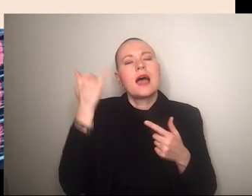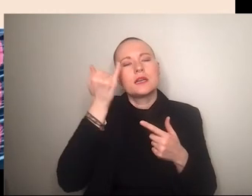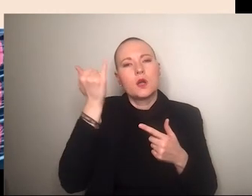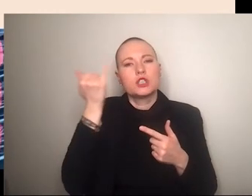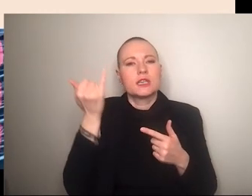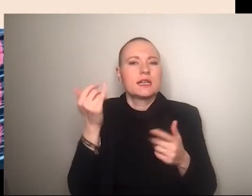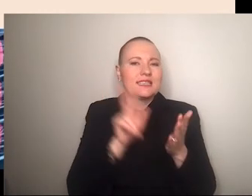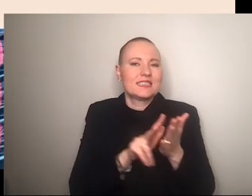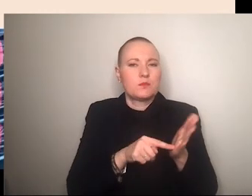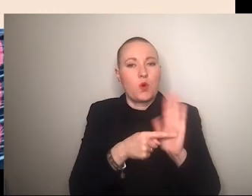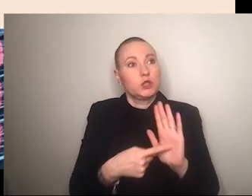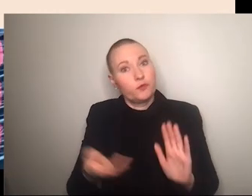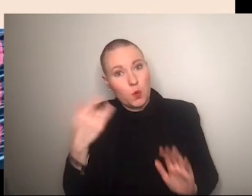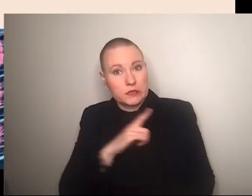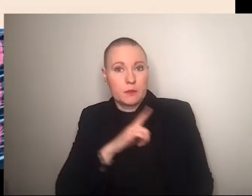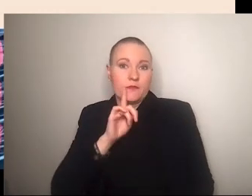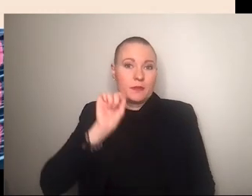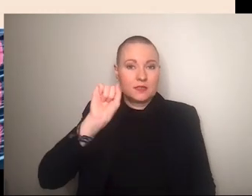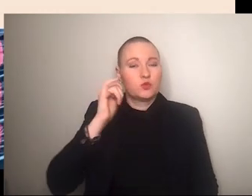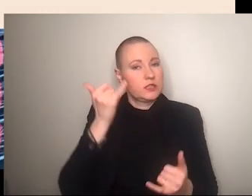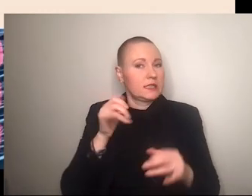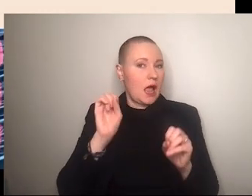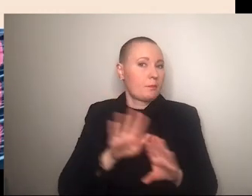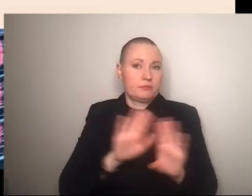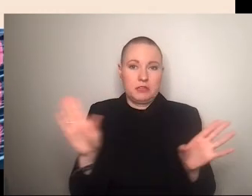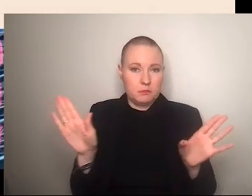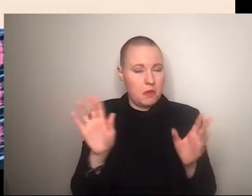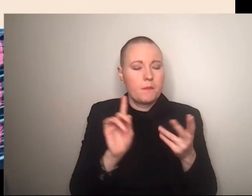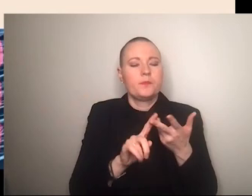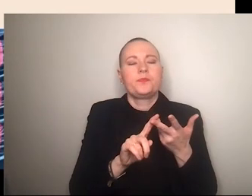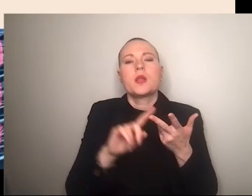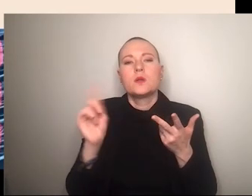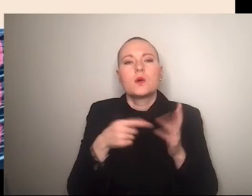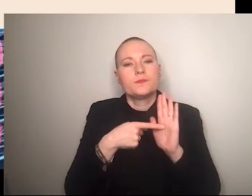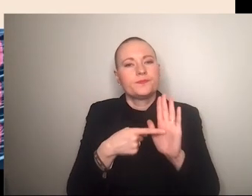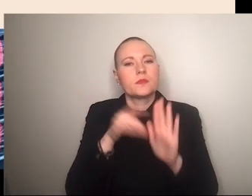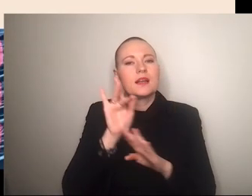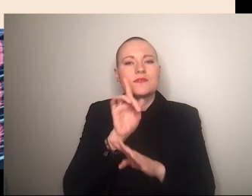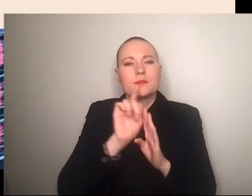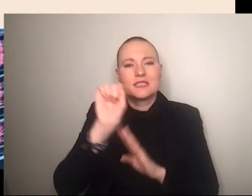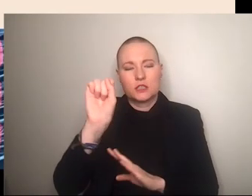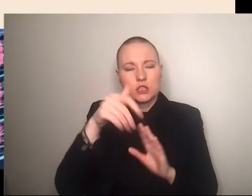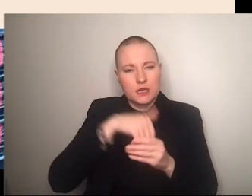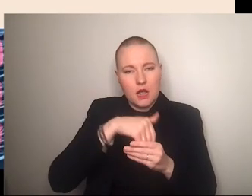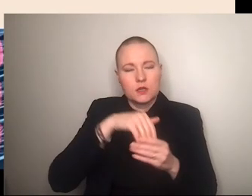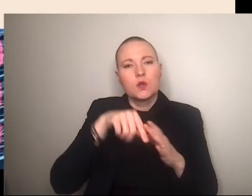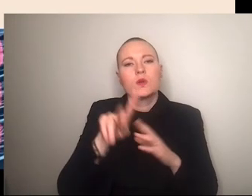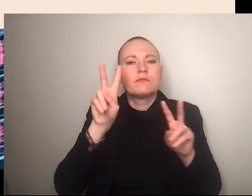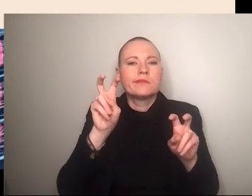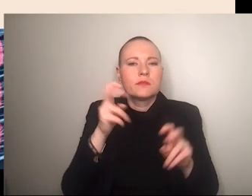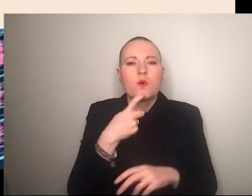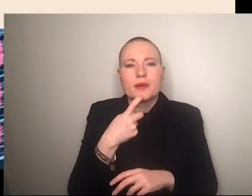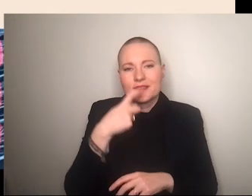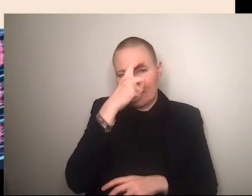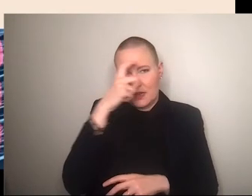dass man früher selber feministin sei aber auch sozusagen die vermittlung an feministischer inhalte durch eine vermeintliche objektive